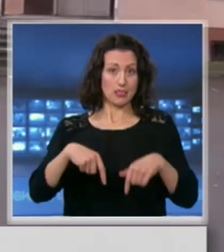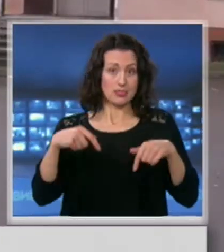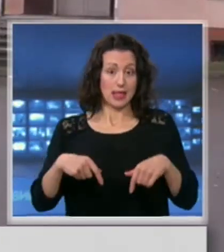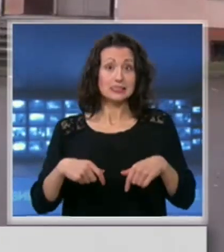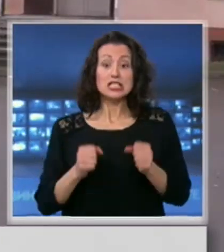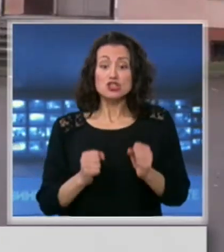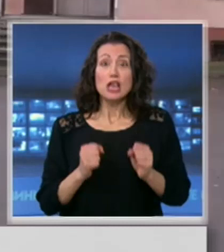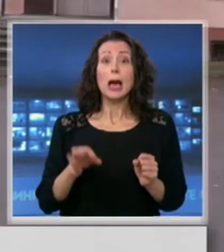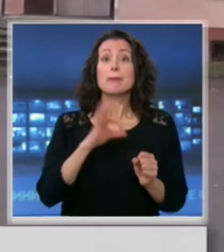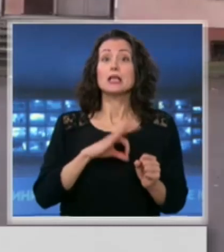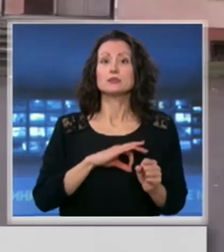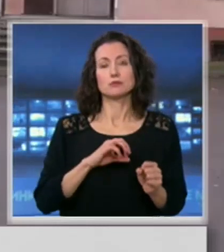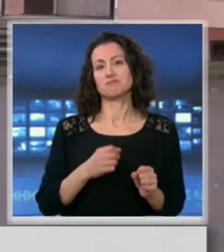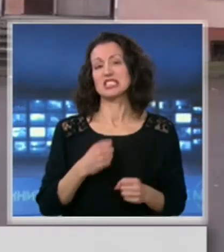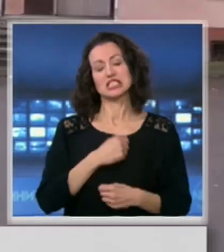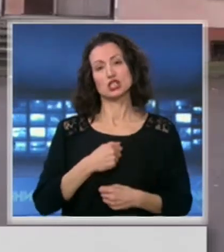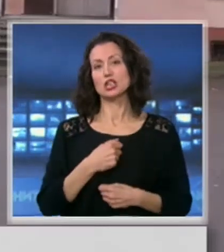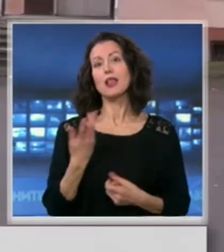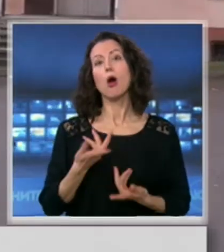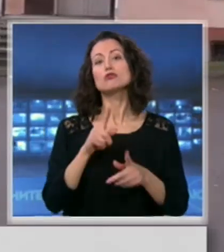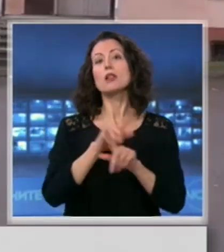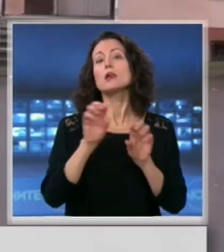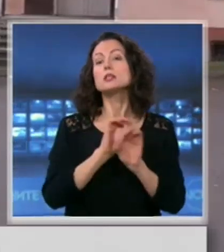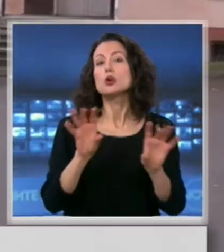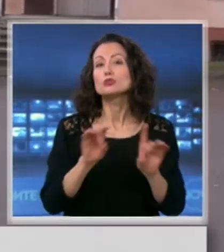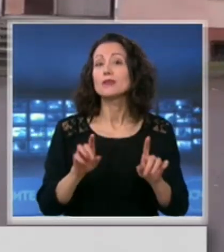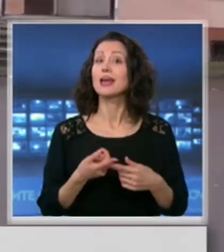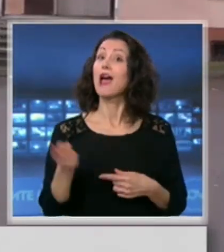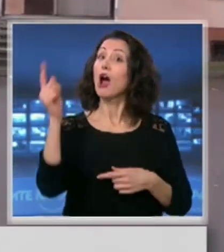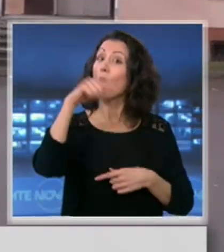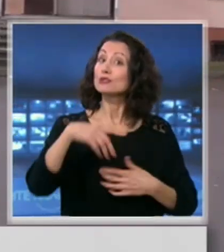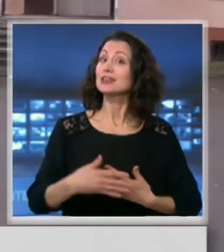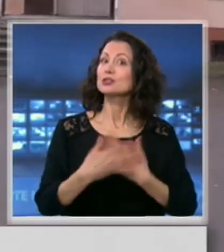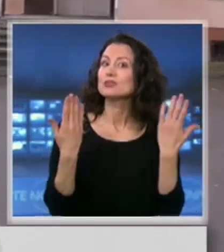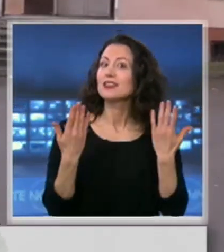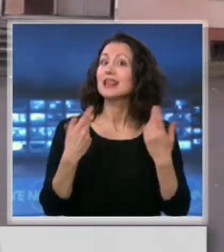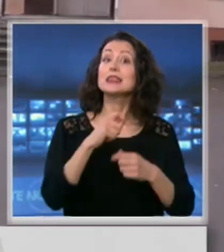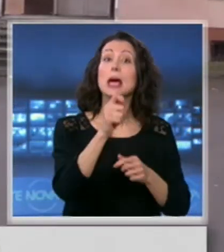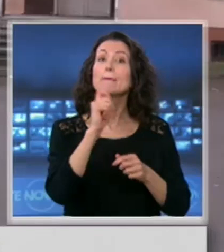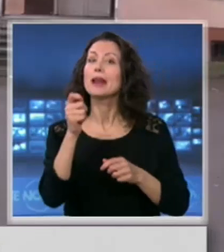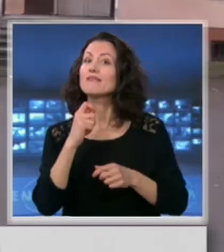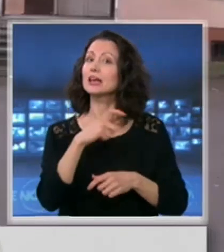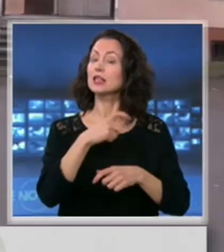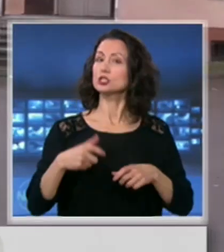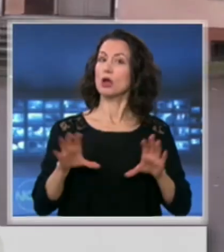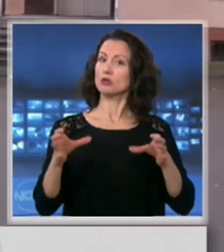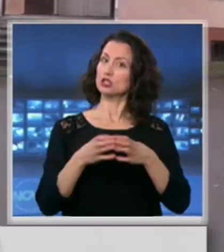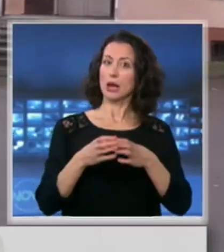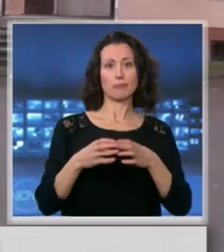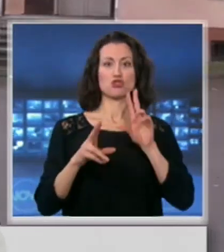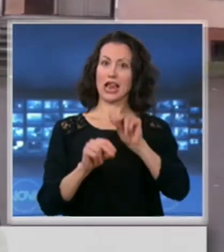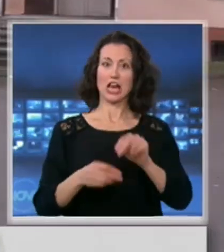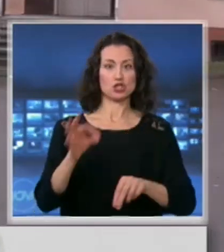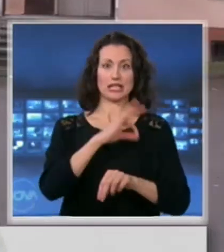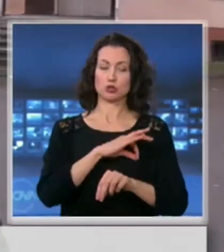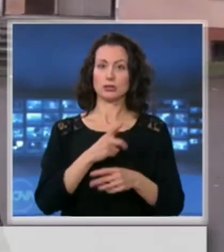те не се съобщават. Очакваме това да стане утре-сутринта на брифинга на националния щаб. А между време, но тук вече след